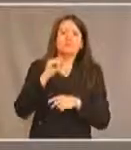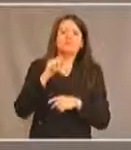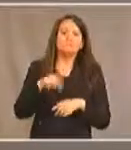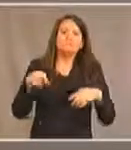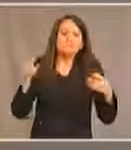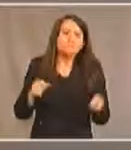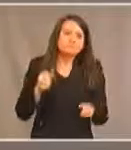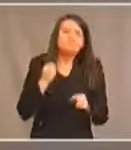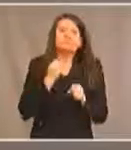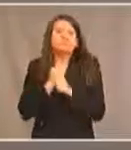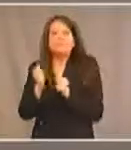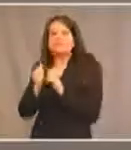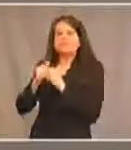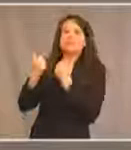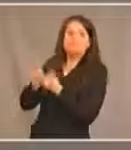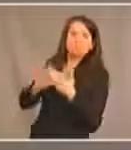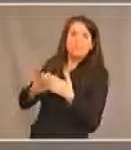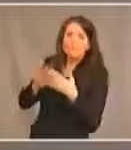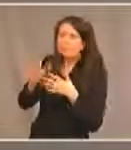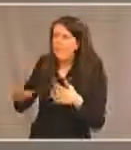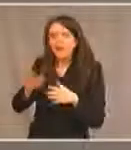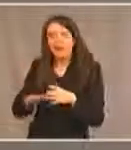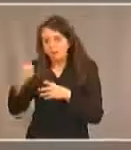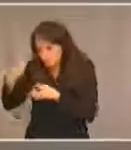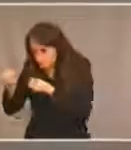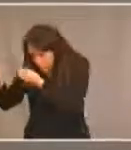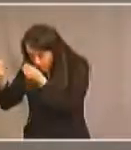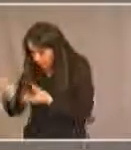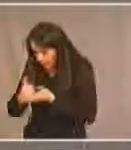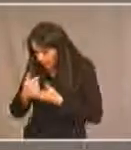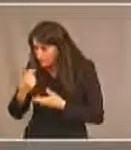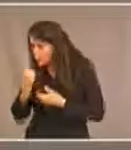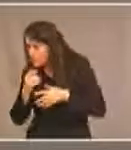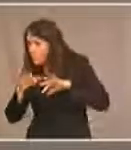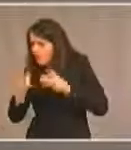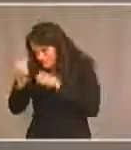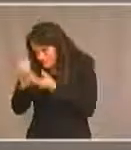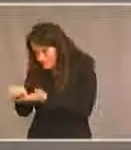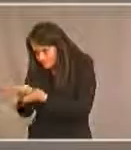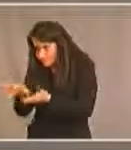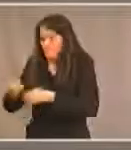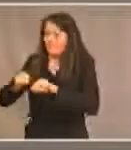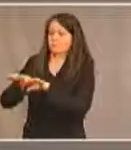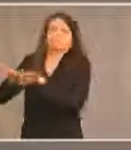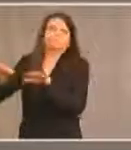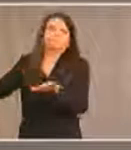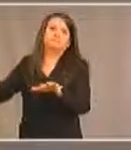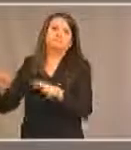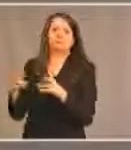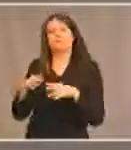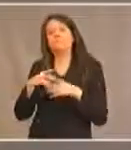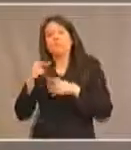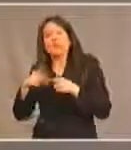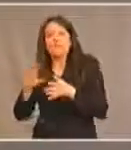organisations communautaires qui nous aident un peu à mieux faire connaître les programmes.